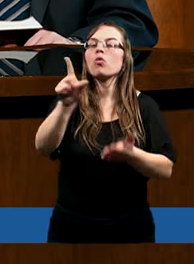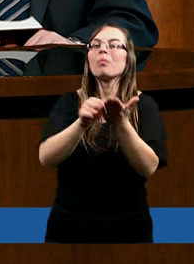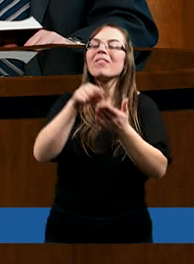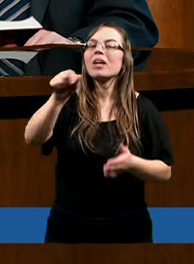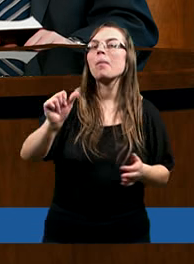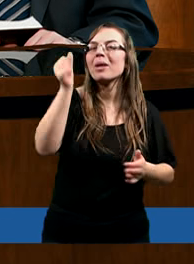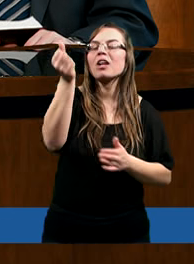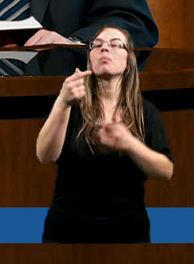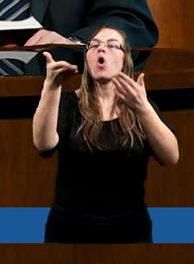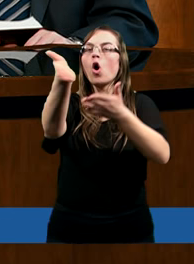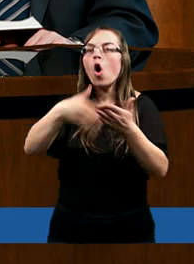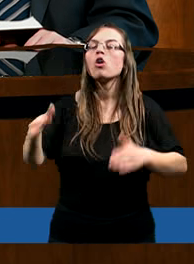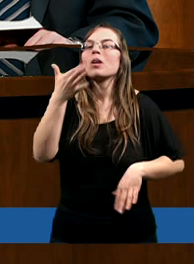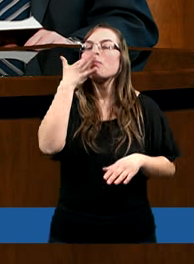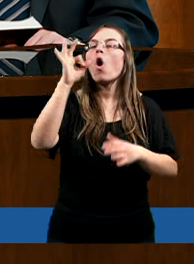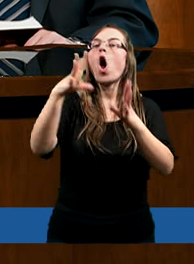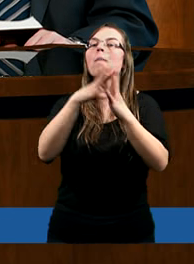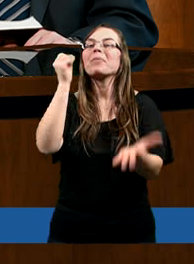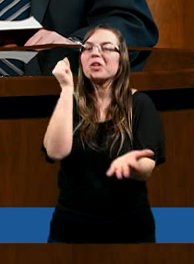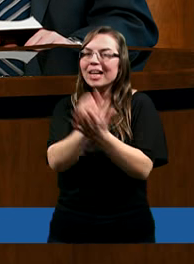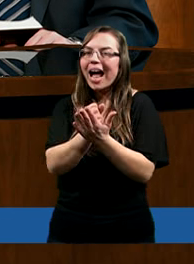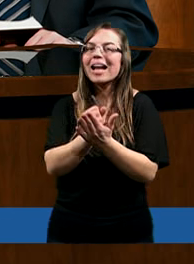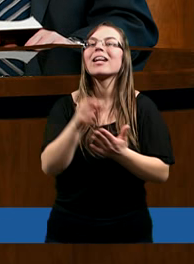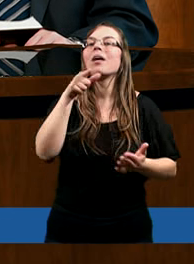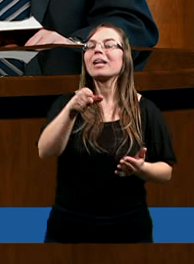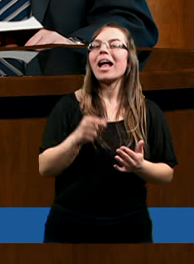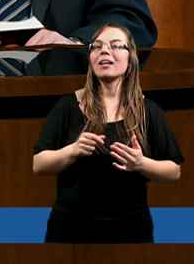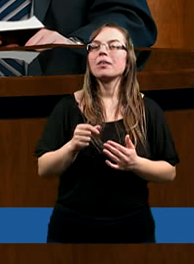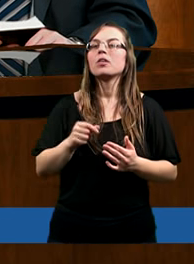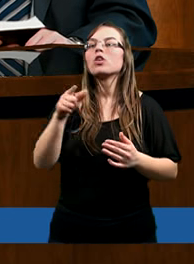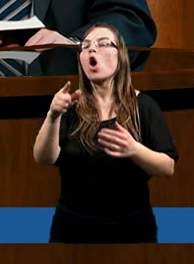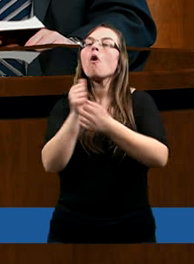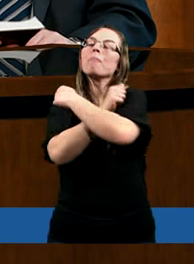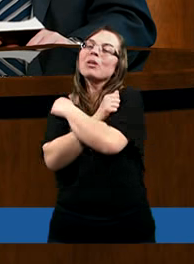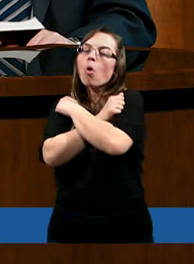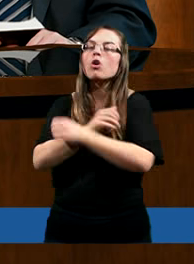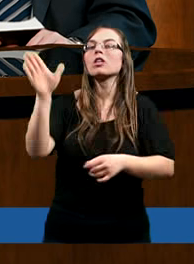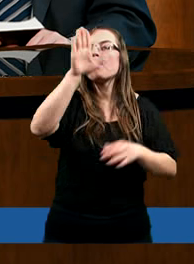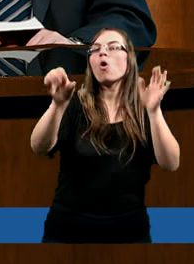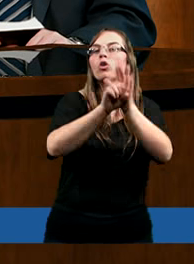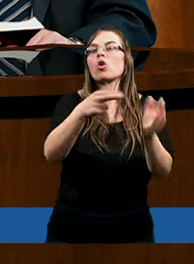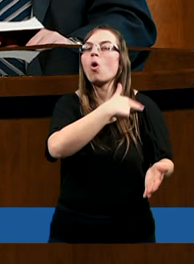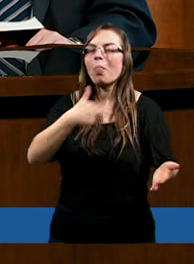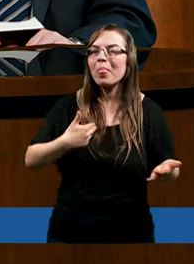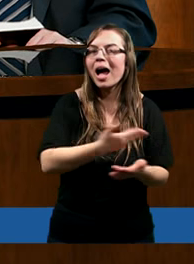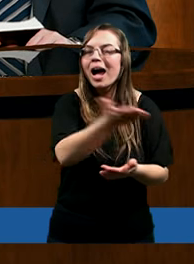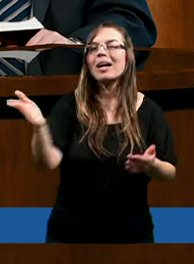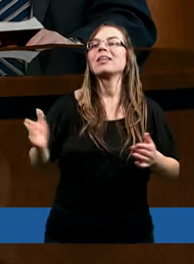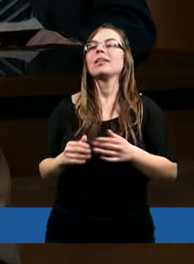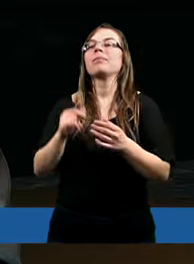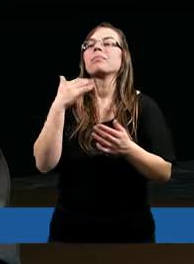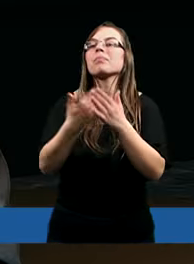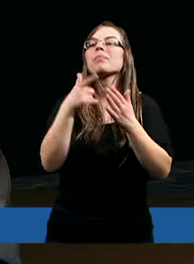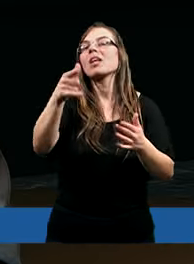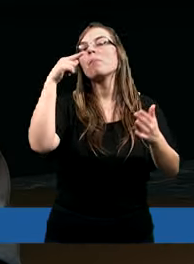w tym pierwszym rozdziale mówi o dwóch przykazaniach. Pierwsze o tym miłości Boga do nas, co zrobił dla nas i